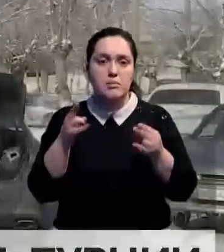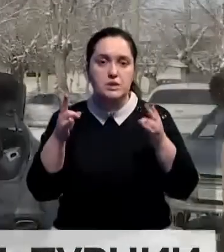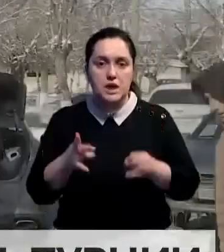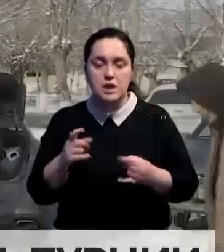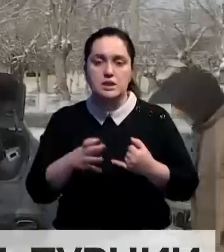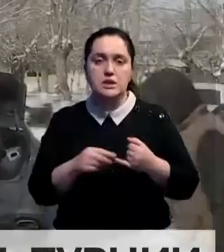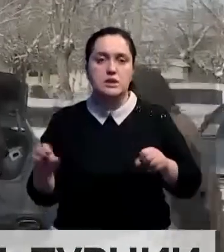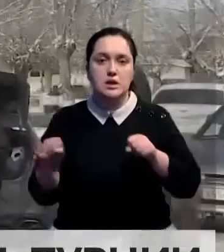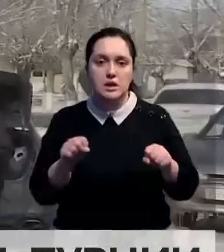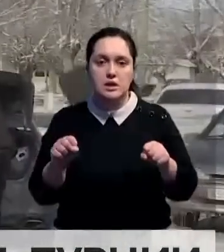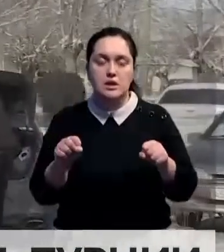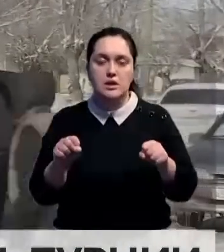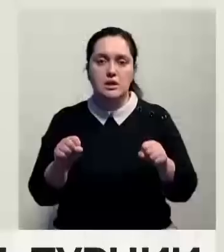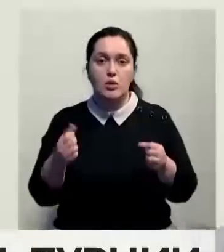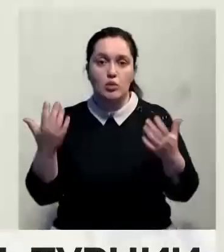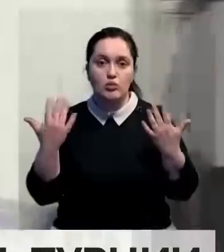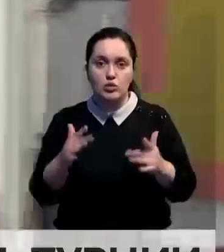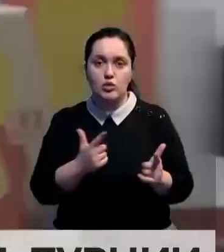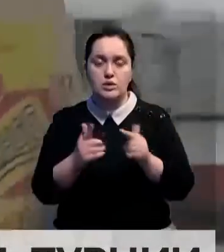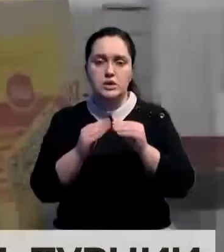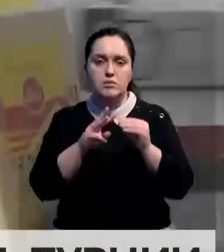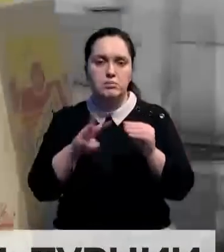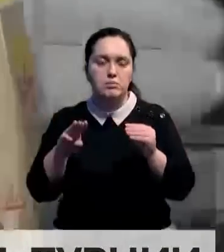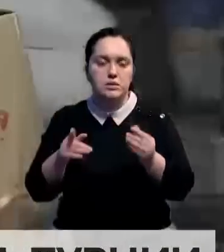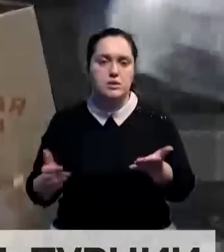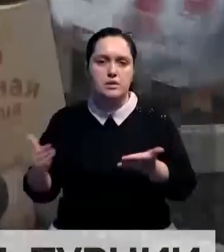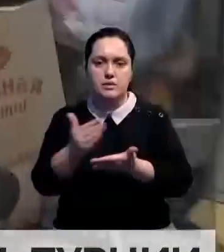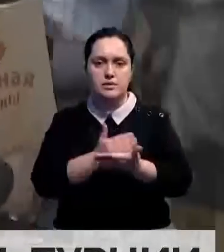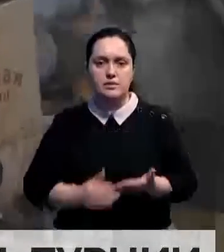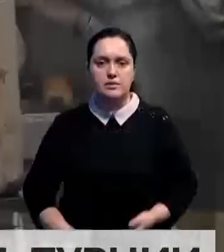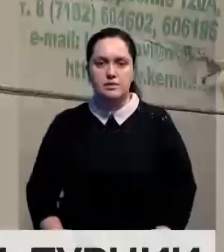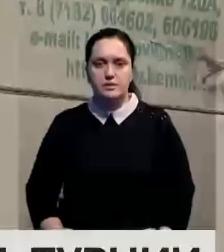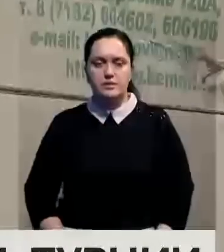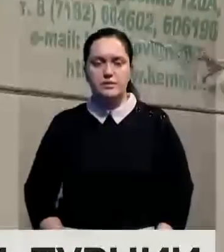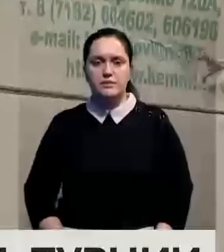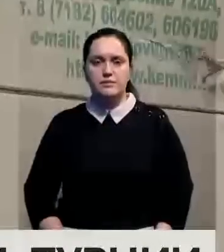для пострадавших и уже собрали около 10 миллионов тенге.